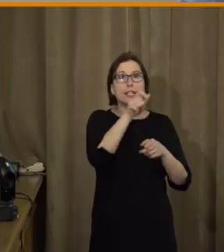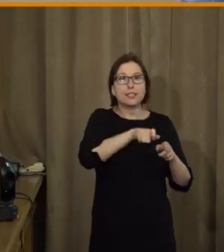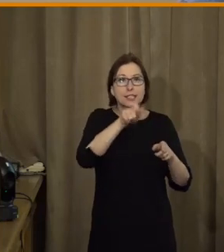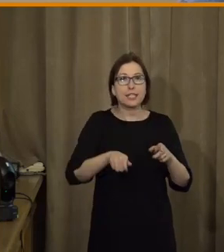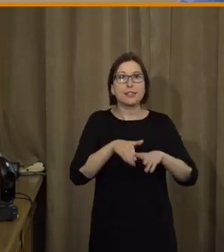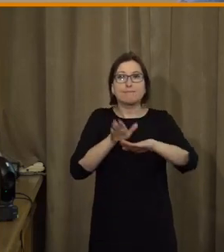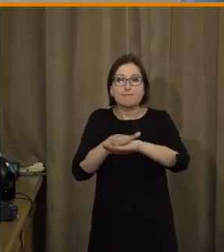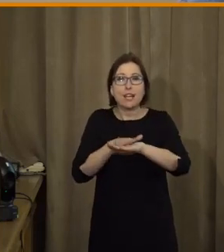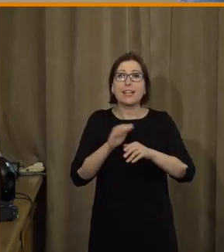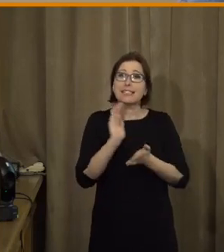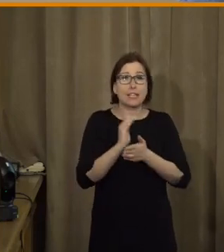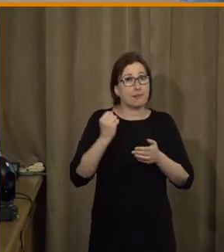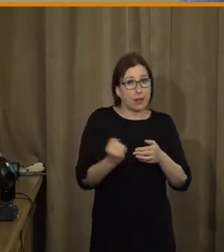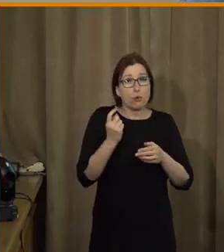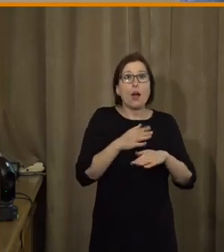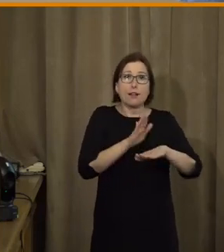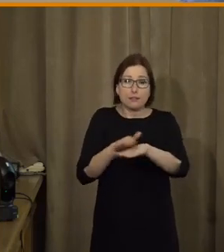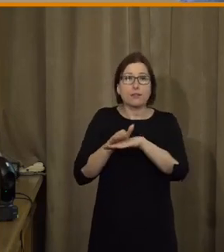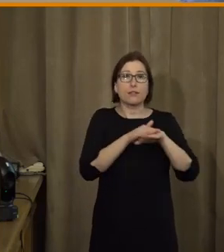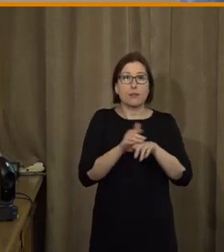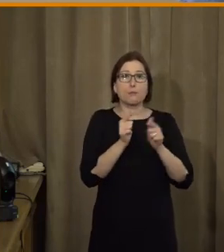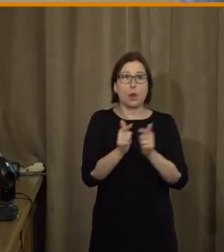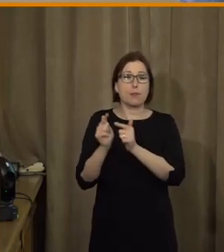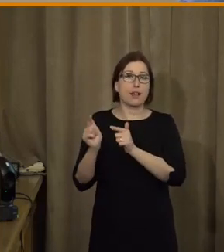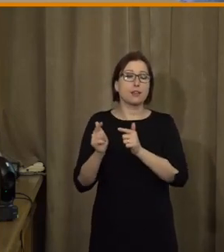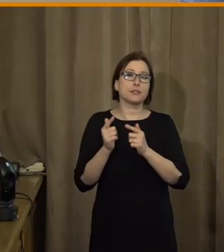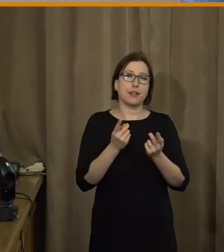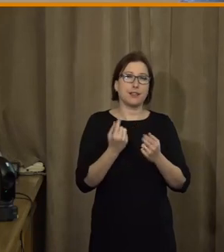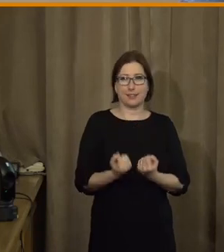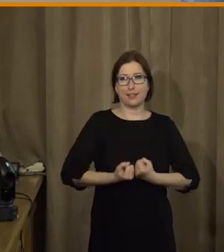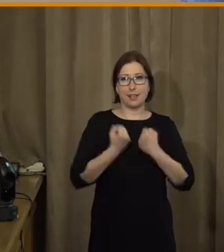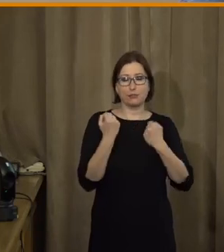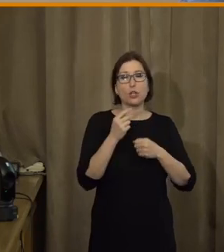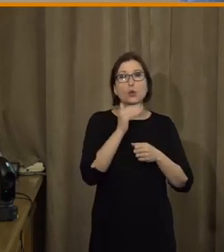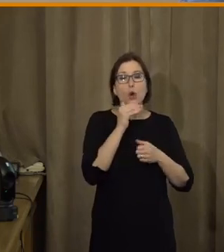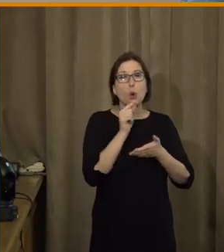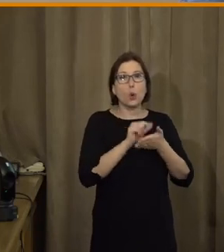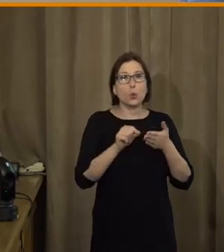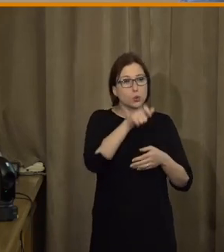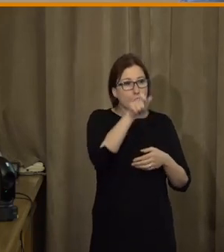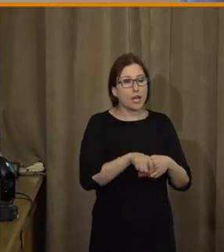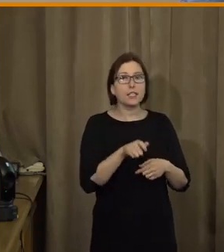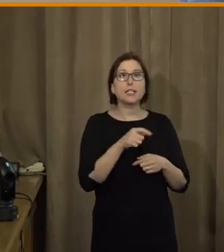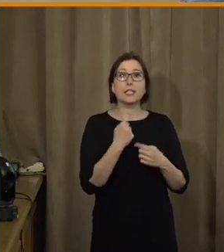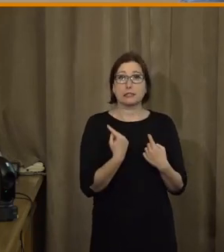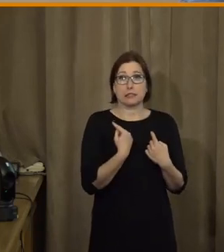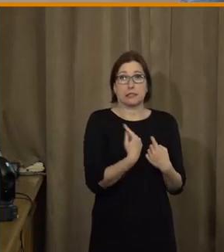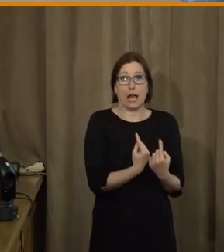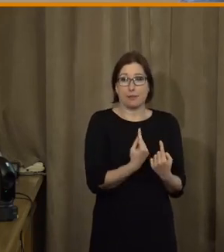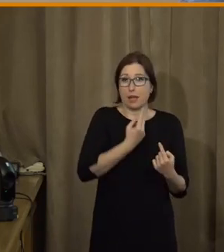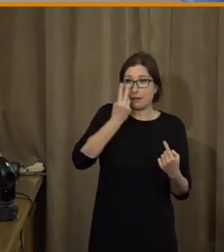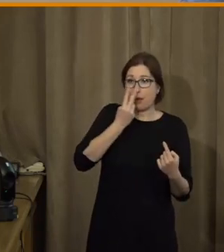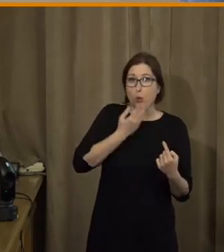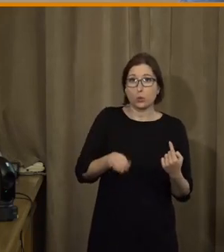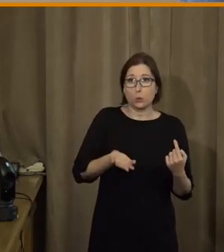třeba ještě úplně nefunguje taky není optimální, to znamená spoustu těch úředníků buď tomu sami nerozumí